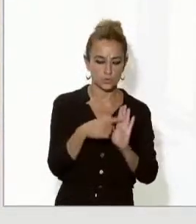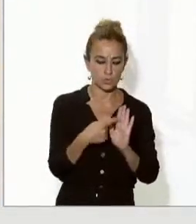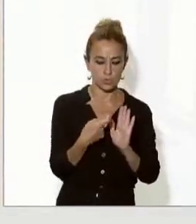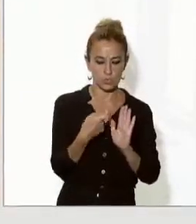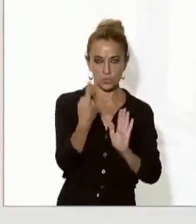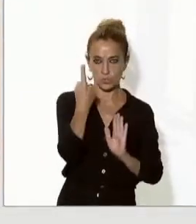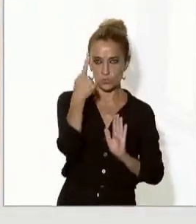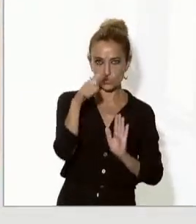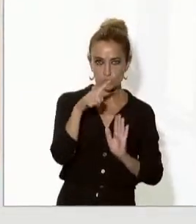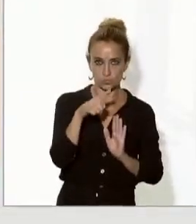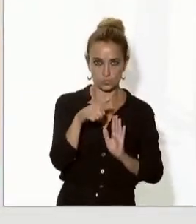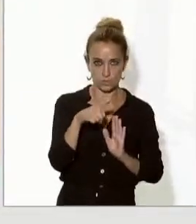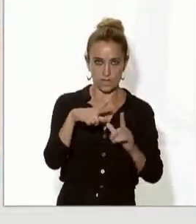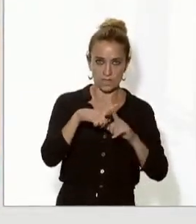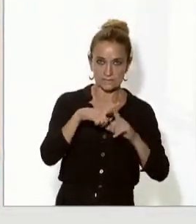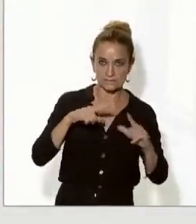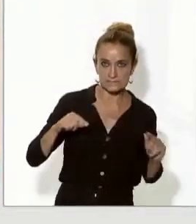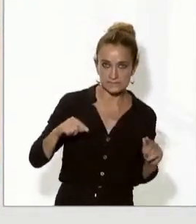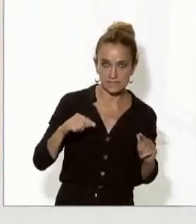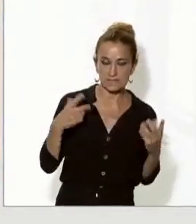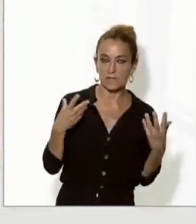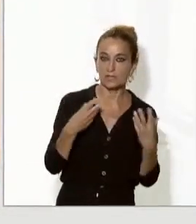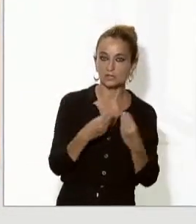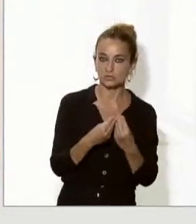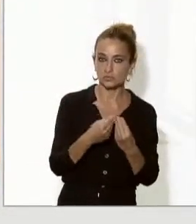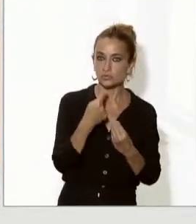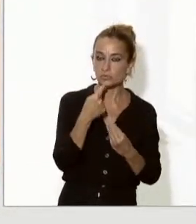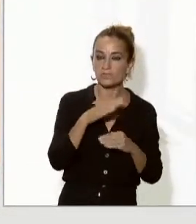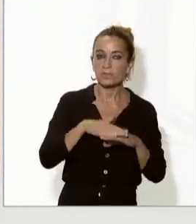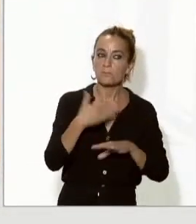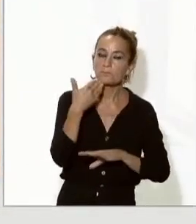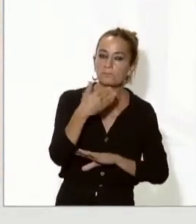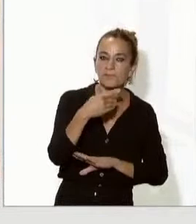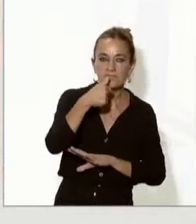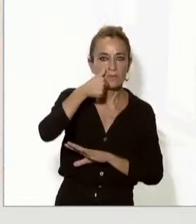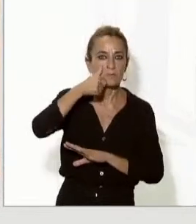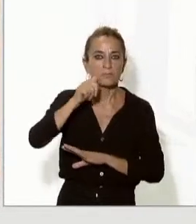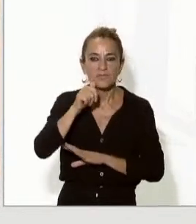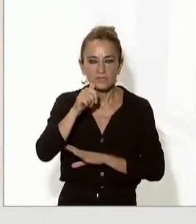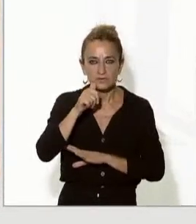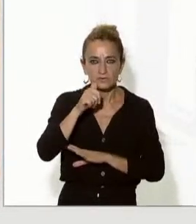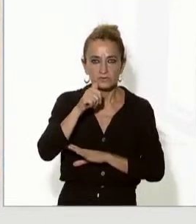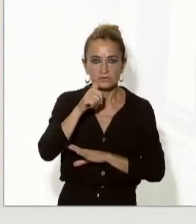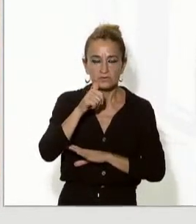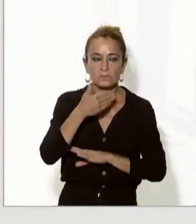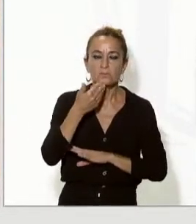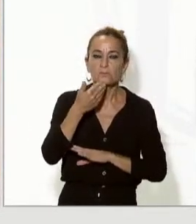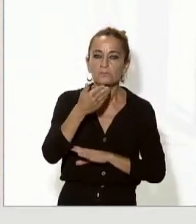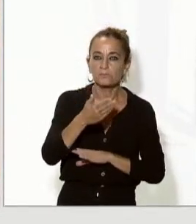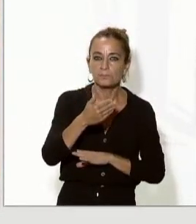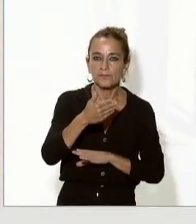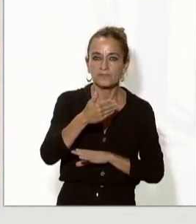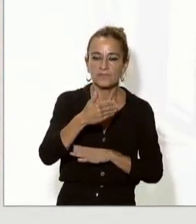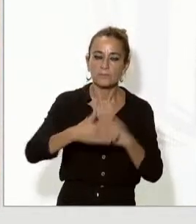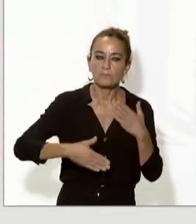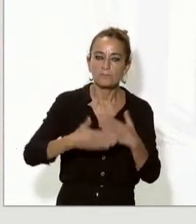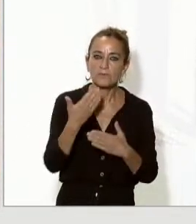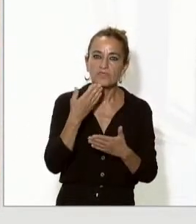Esquerra i Junts a Pedro Sánchez per apoyar su investidura sea reactivar la comisión de investidura sobre